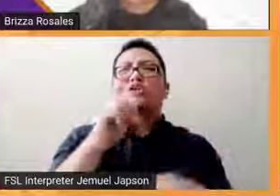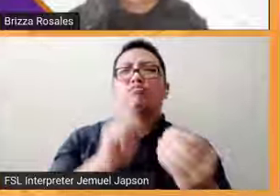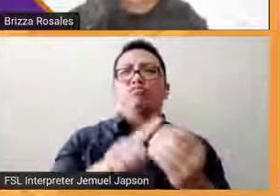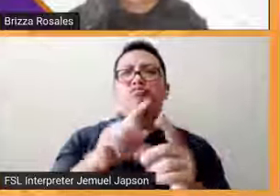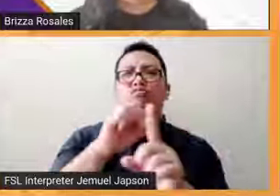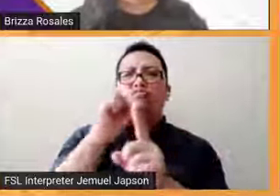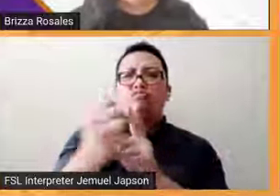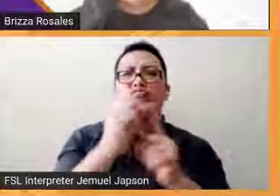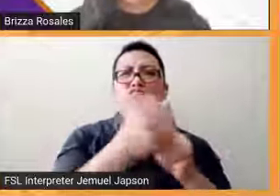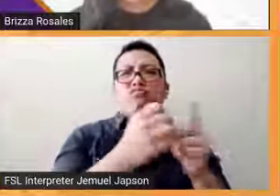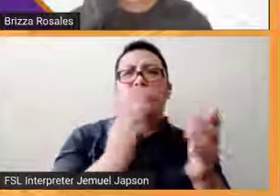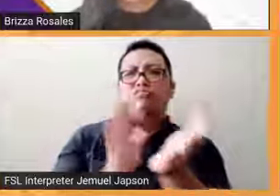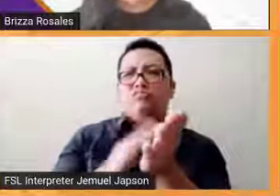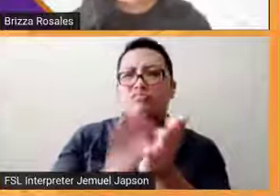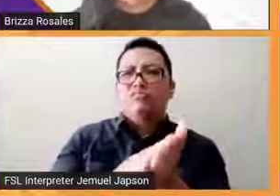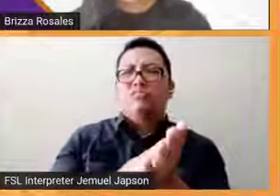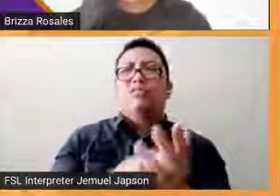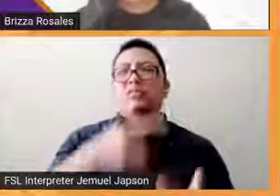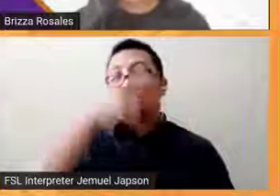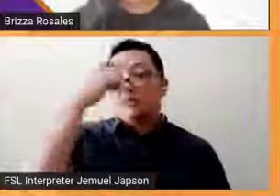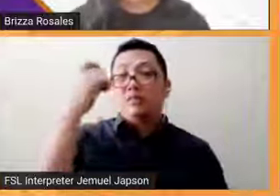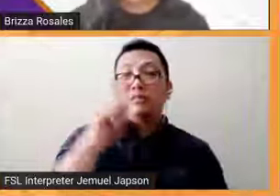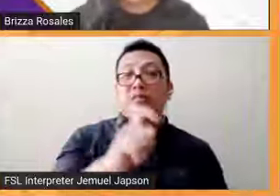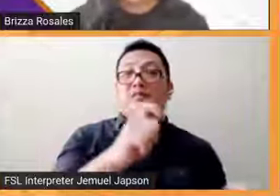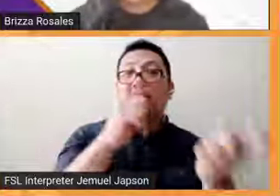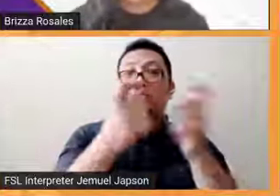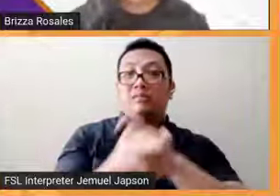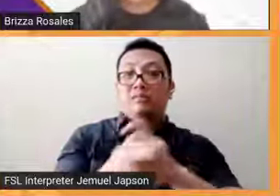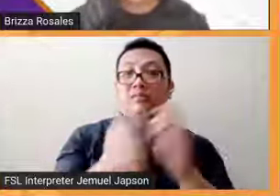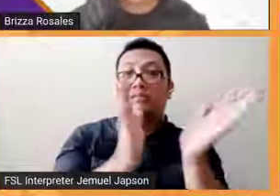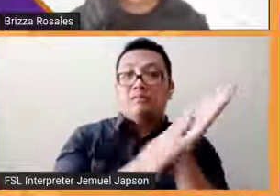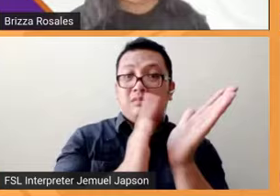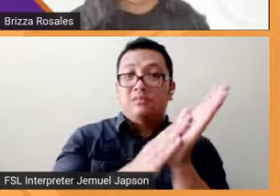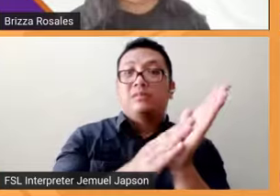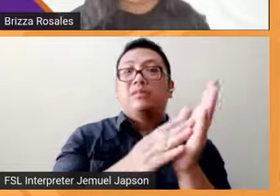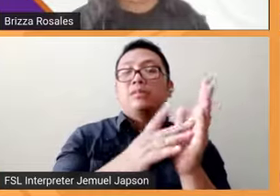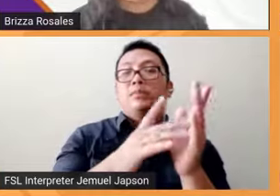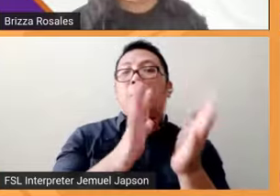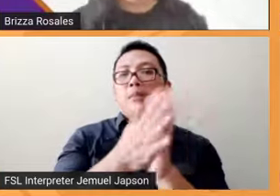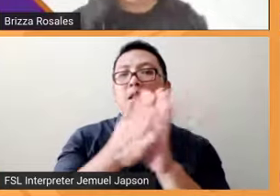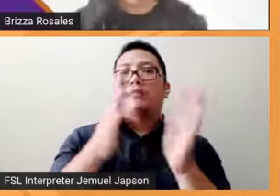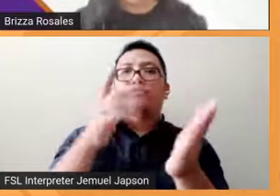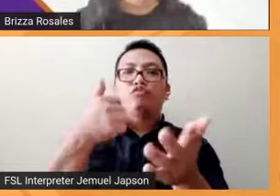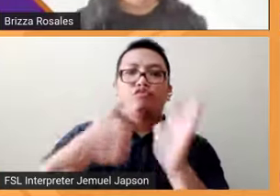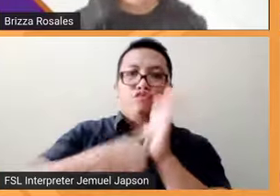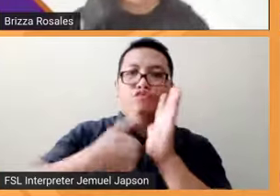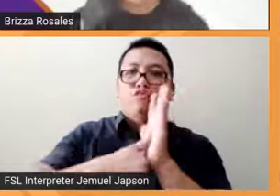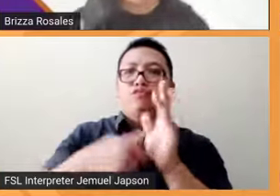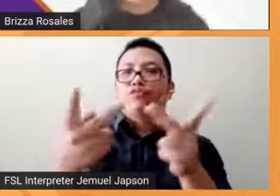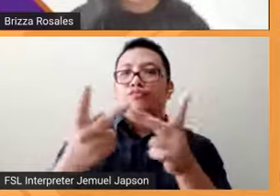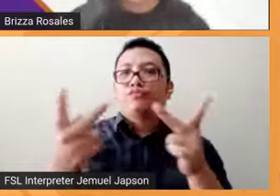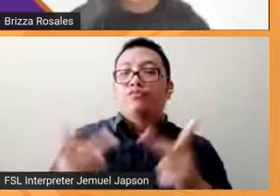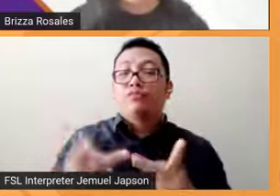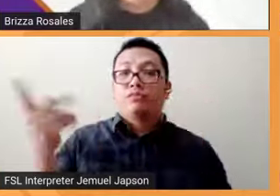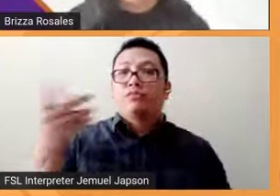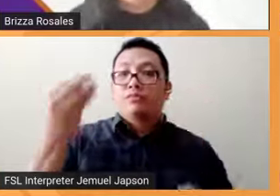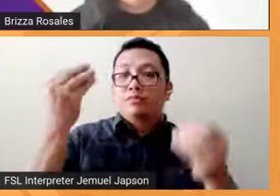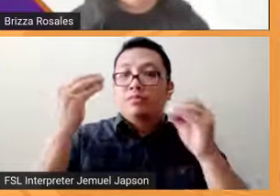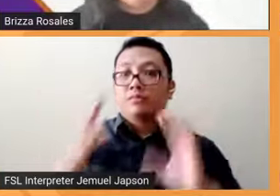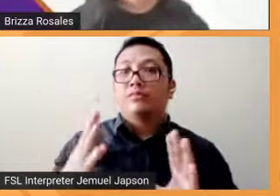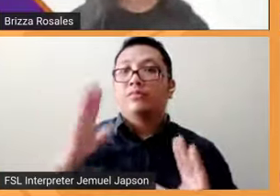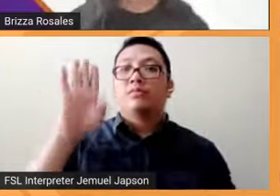dahil nakoconvert naman ating mga eskwelahan nagamitin bilang voting center and kay Sir Benjo ay yung